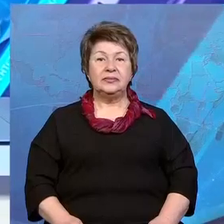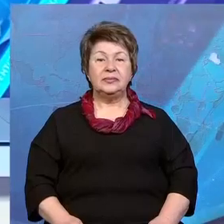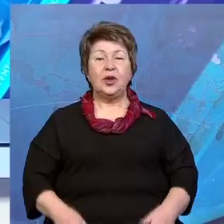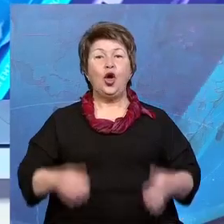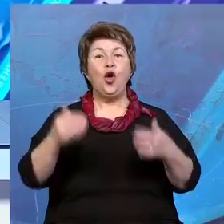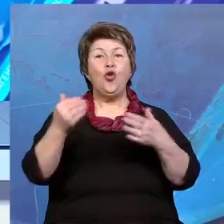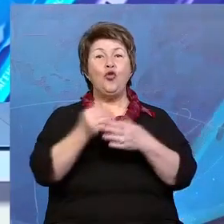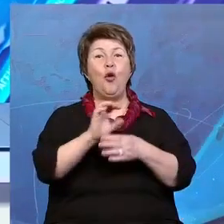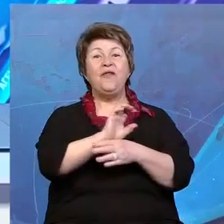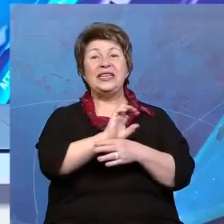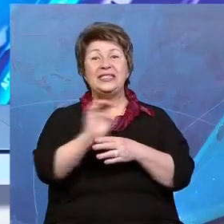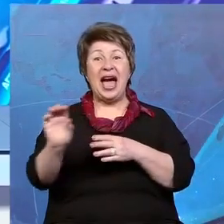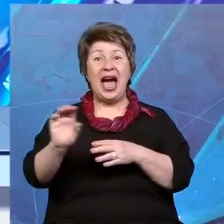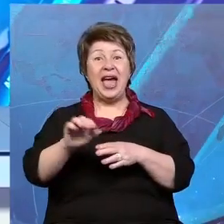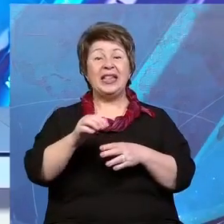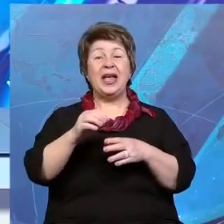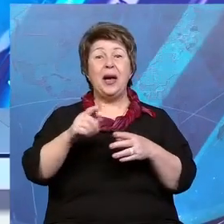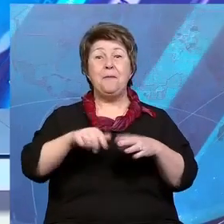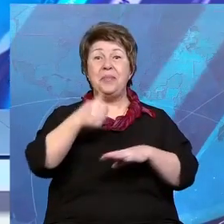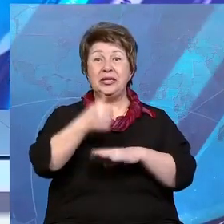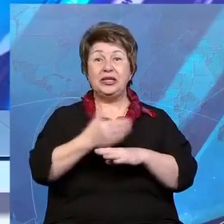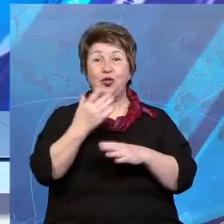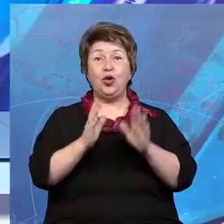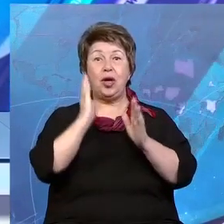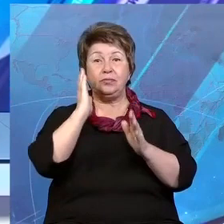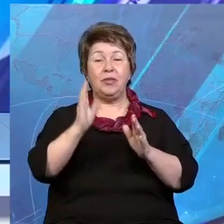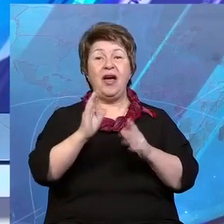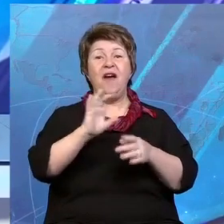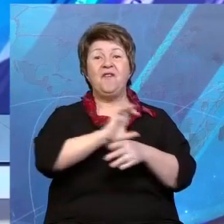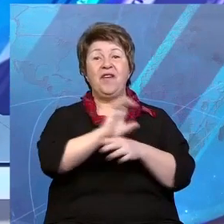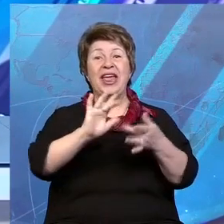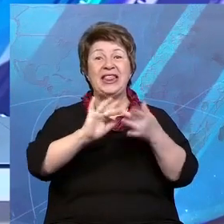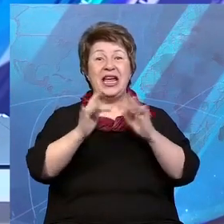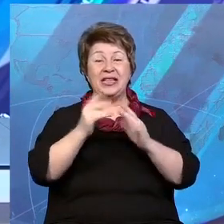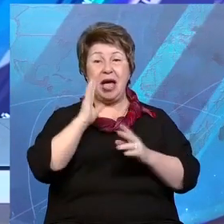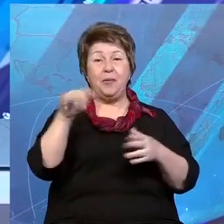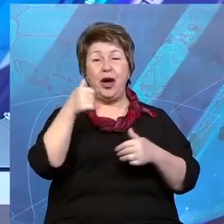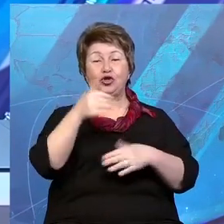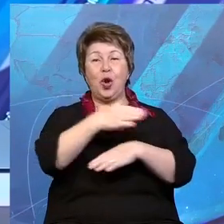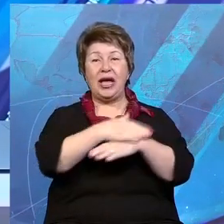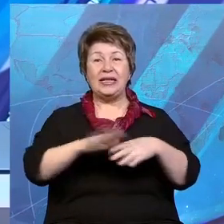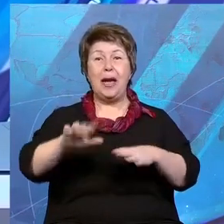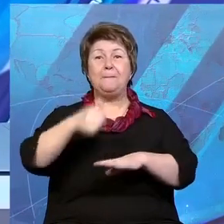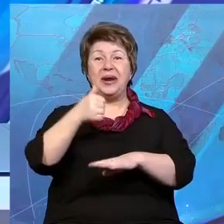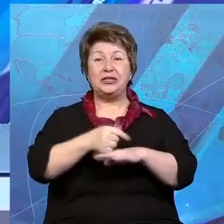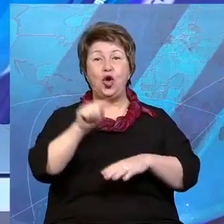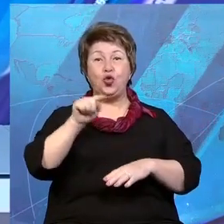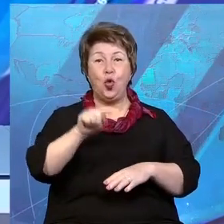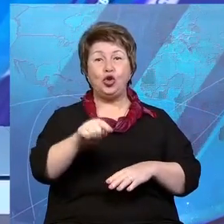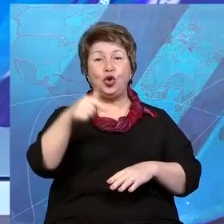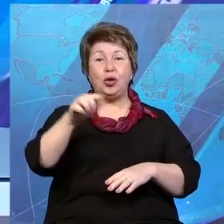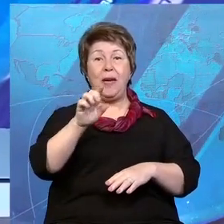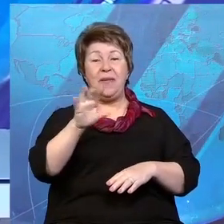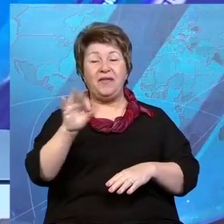Новый сайт президента Беларуси сегодня появился в интернет-пространстве. По хорошо знакомому адресу президент.gov